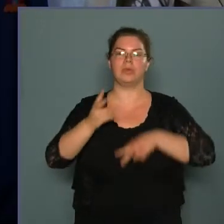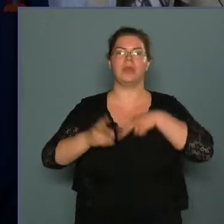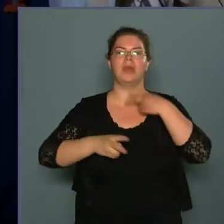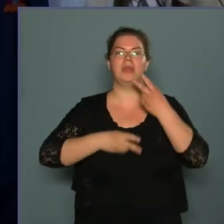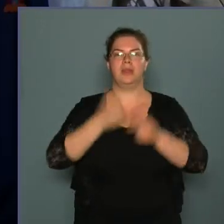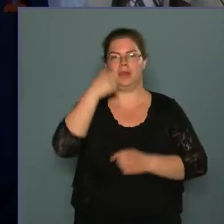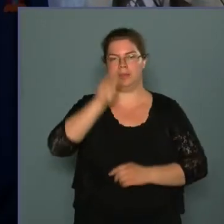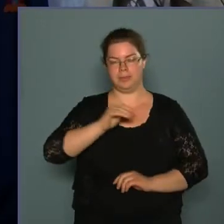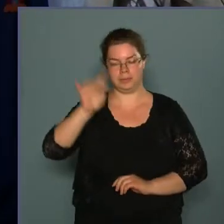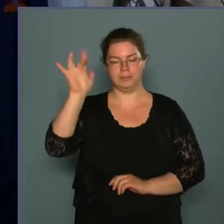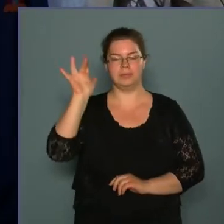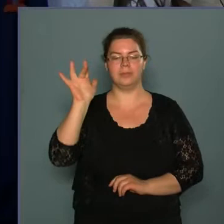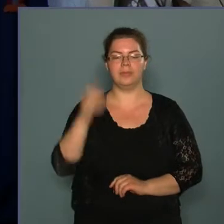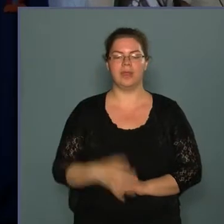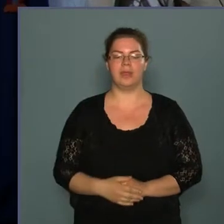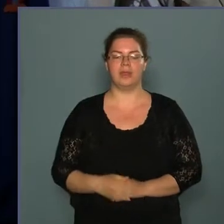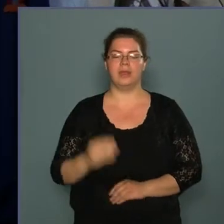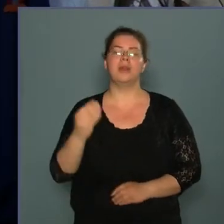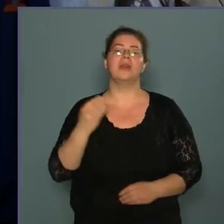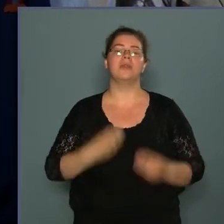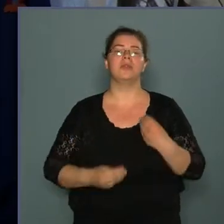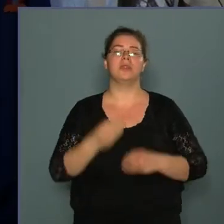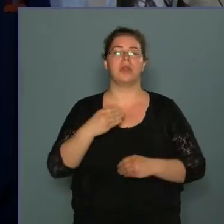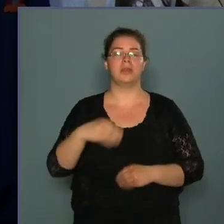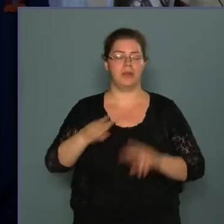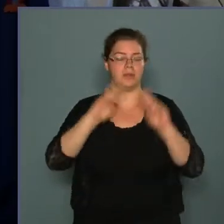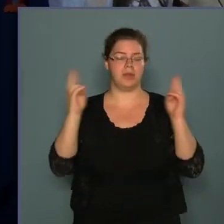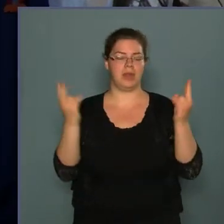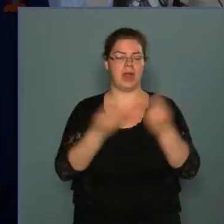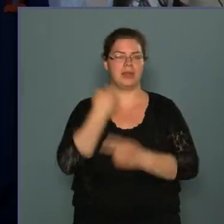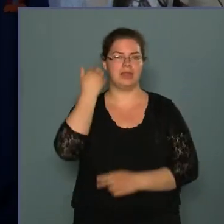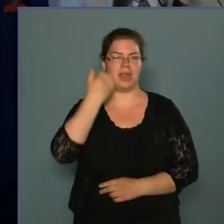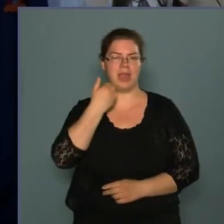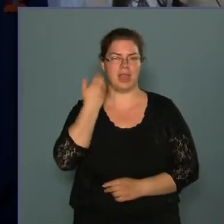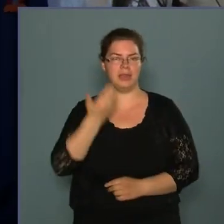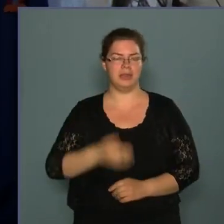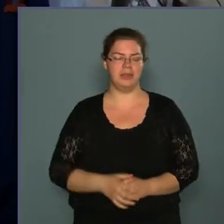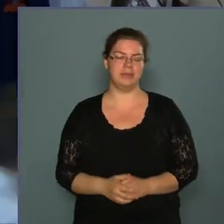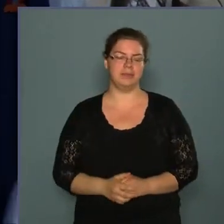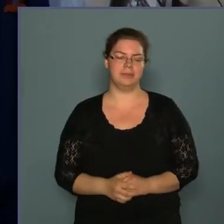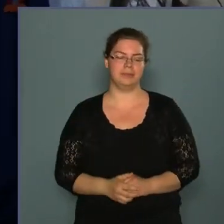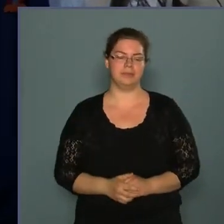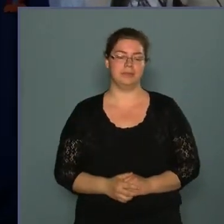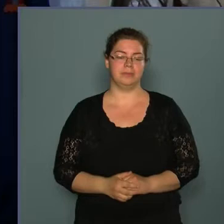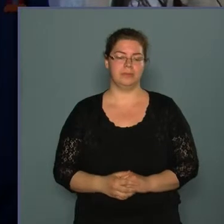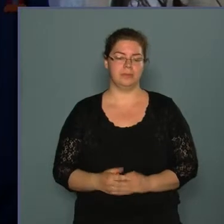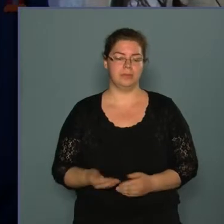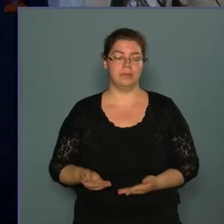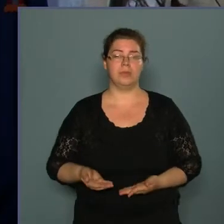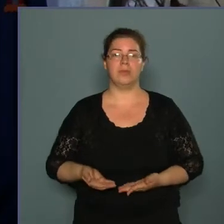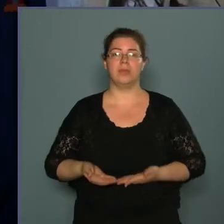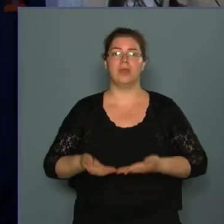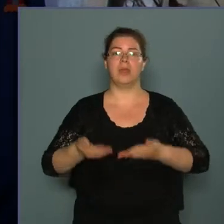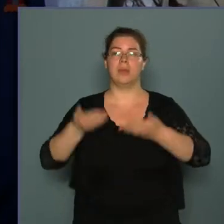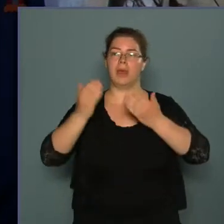jöjjön